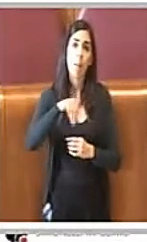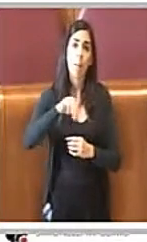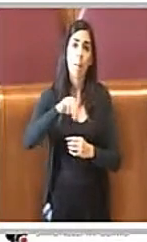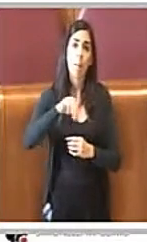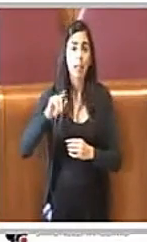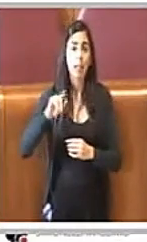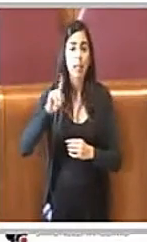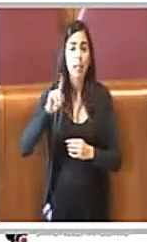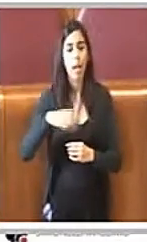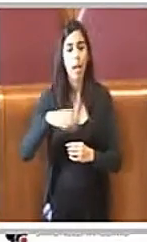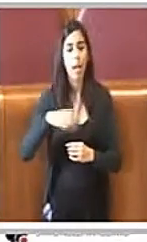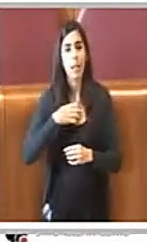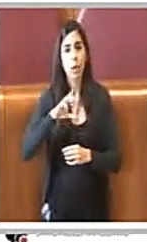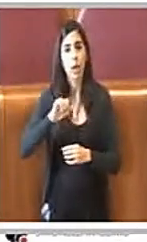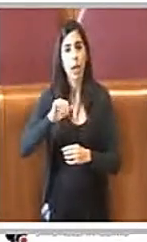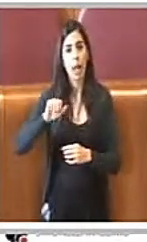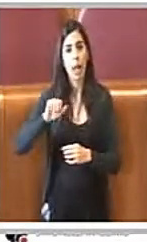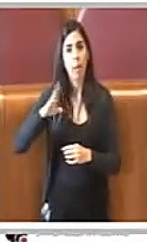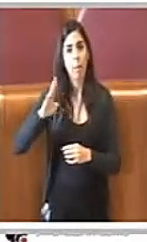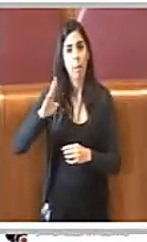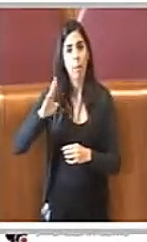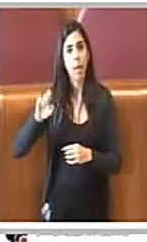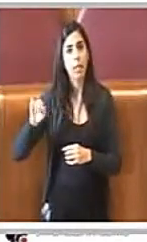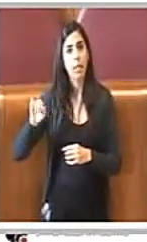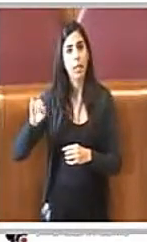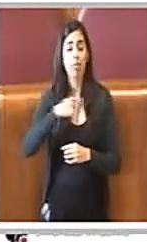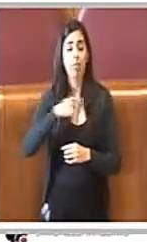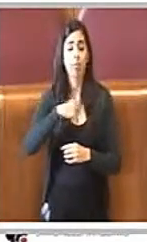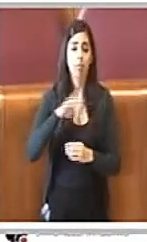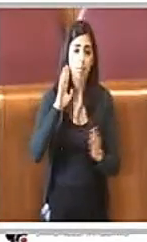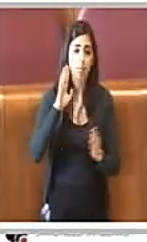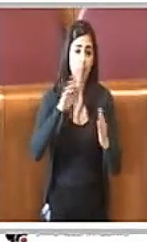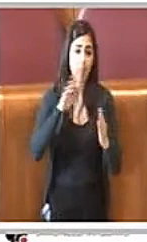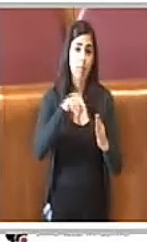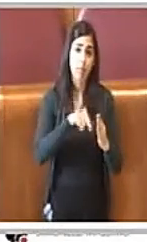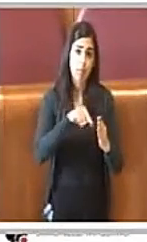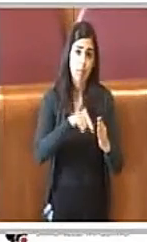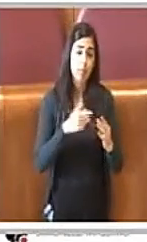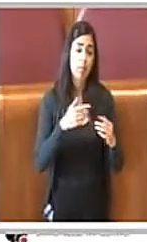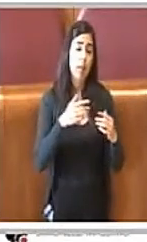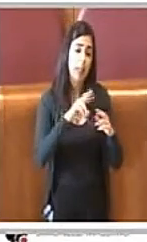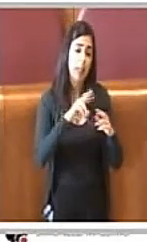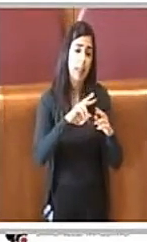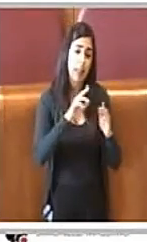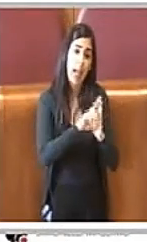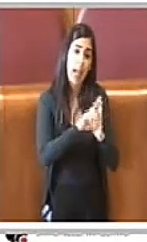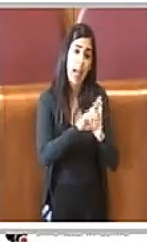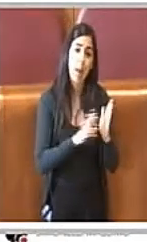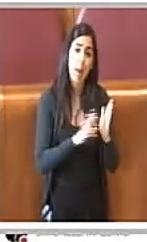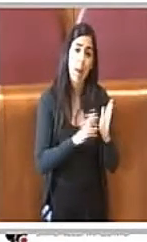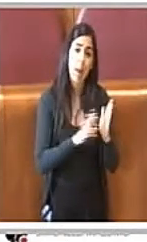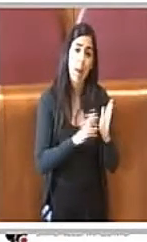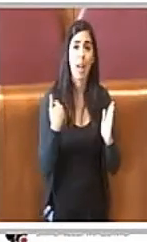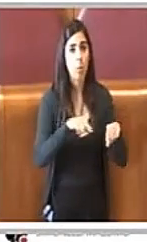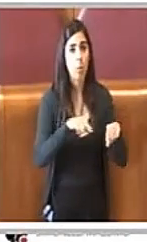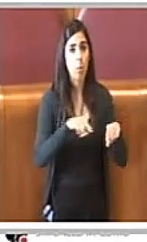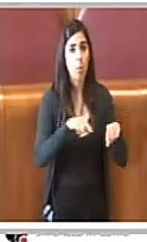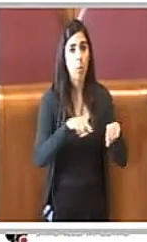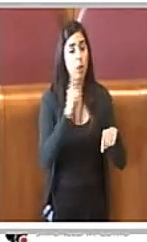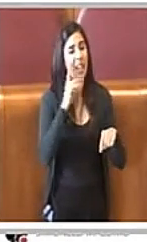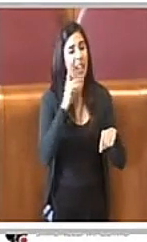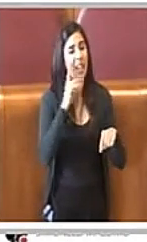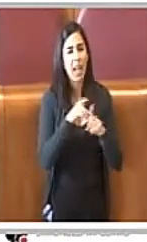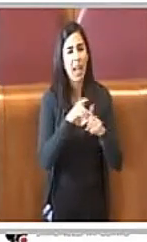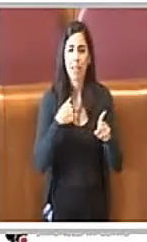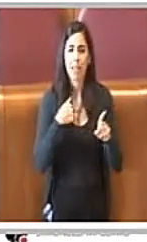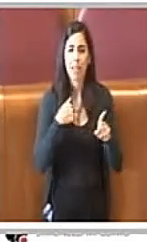ringrazio questa delibera in commissione lo scorso mercoledì e devo dire consentitevelo, io sapete sono sempre molto